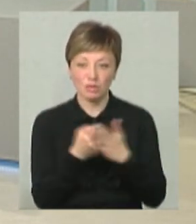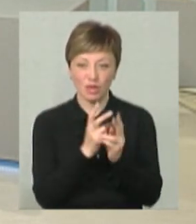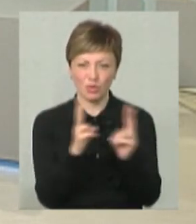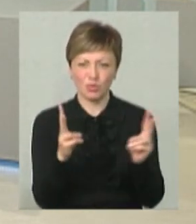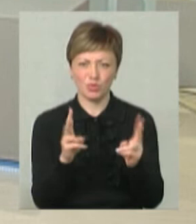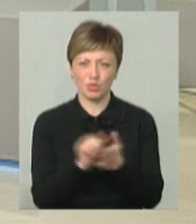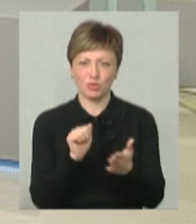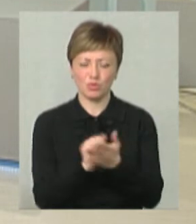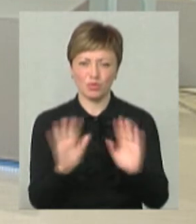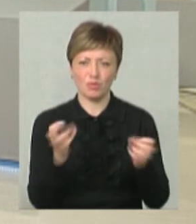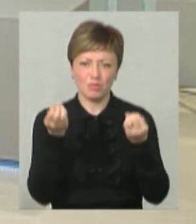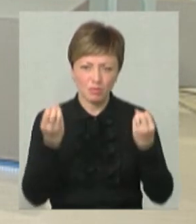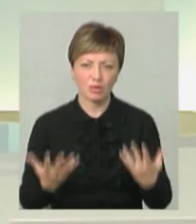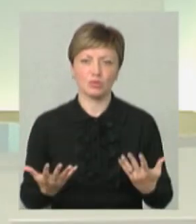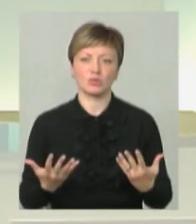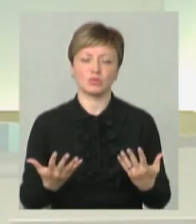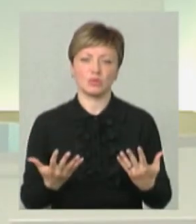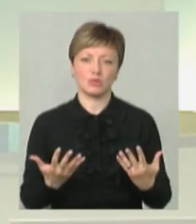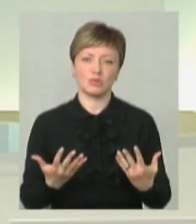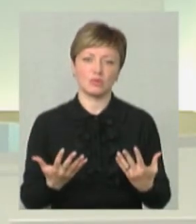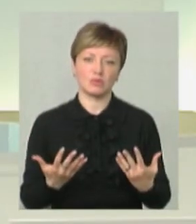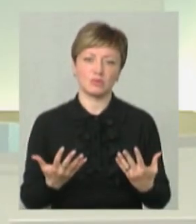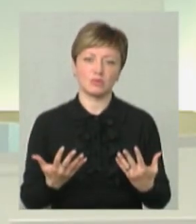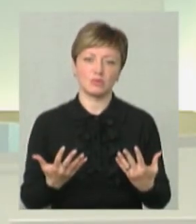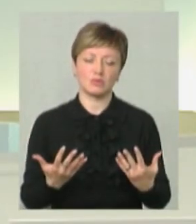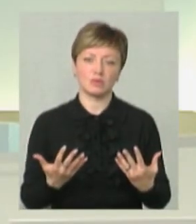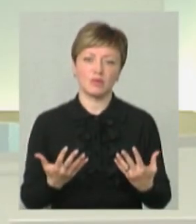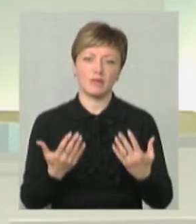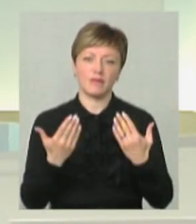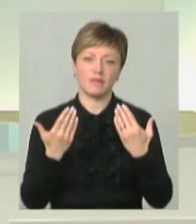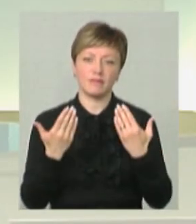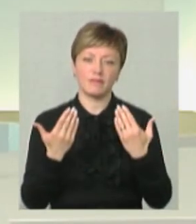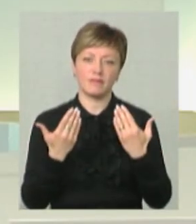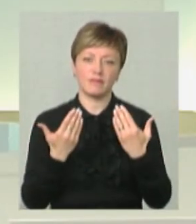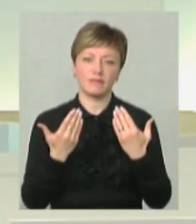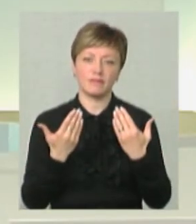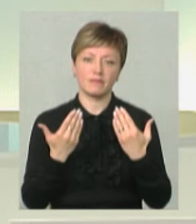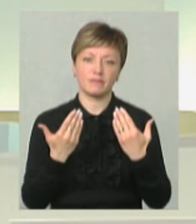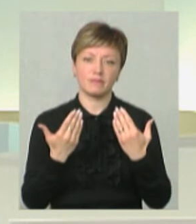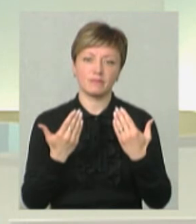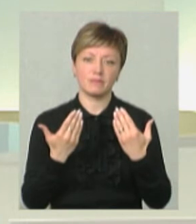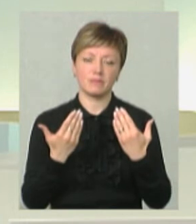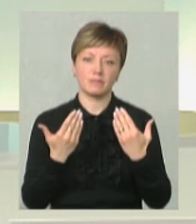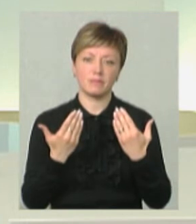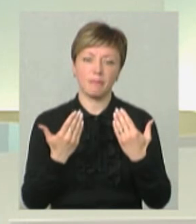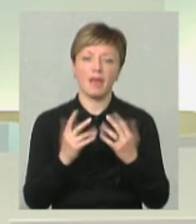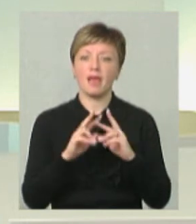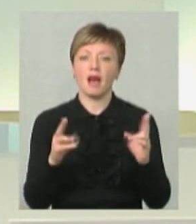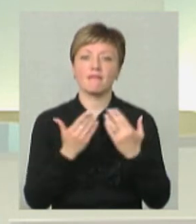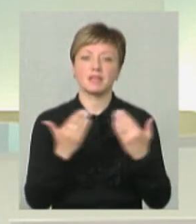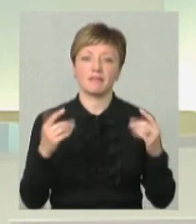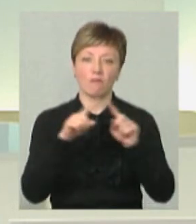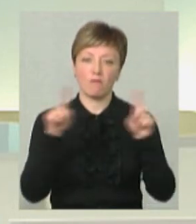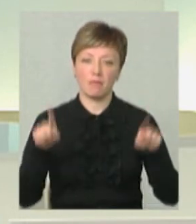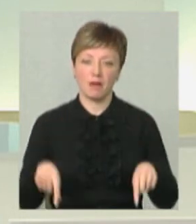ніхто не друкував, він був просто в кращому виставленій, в кращому разі, як виставковий